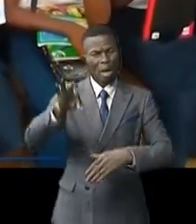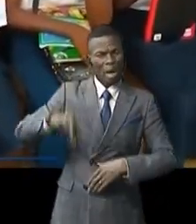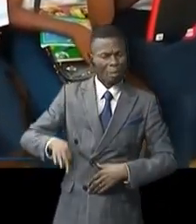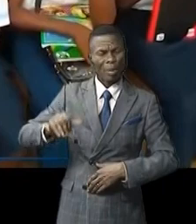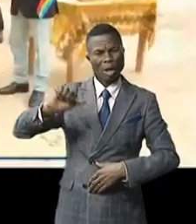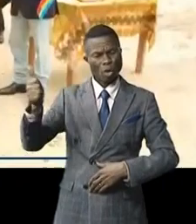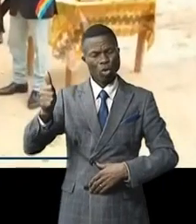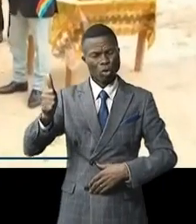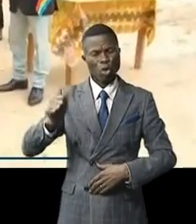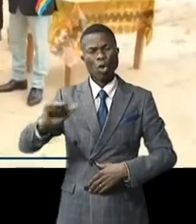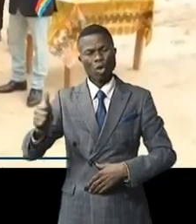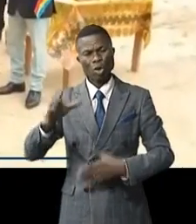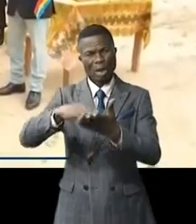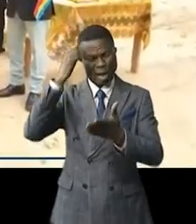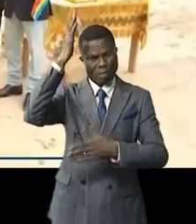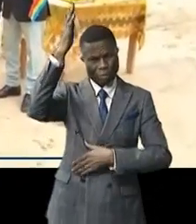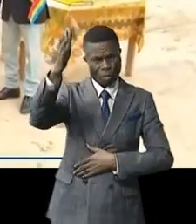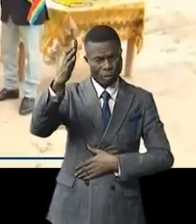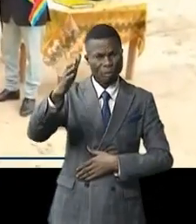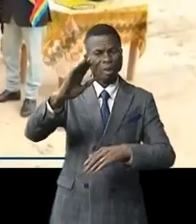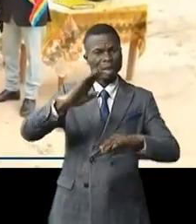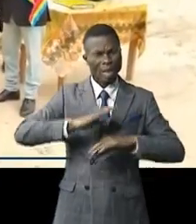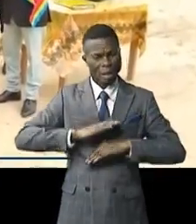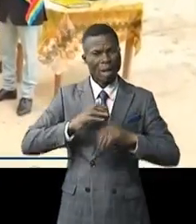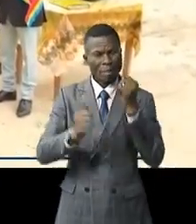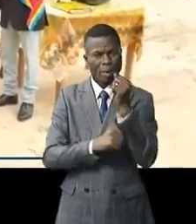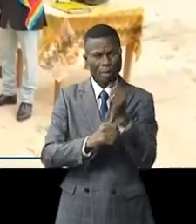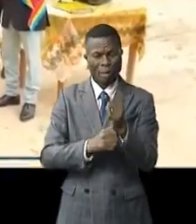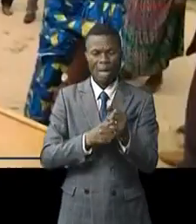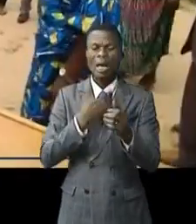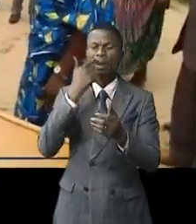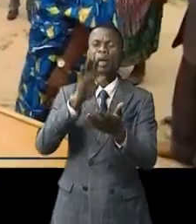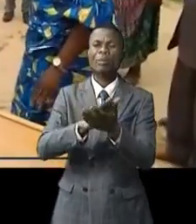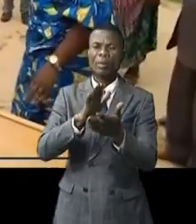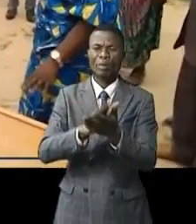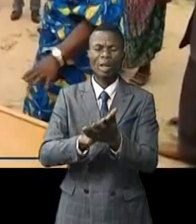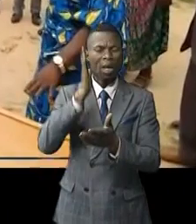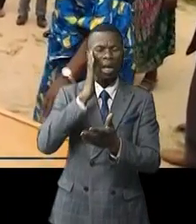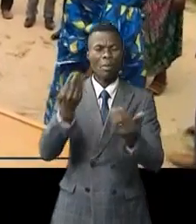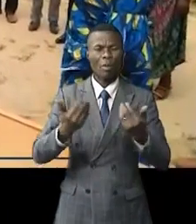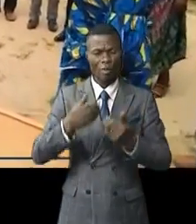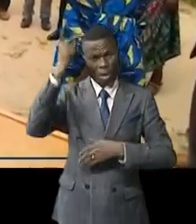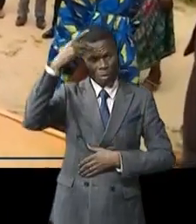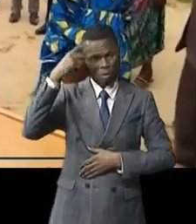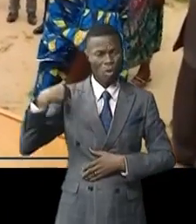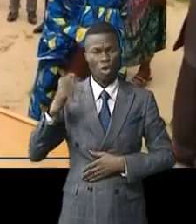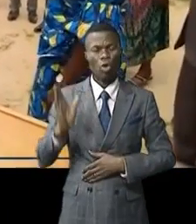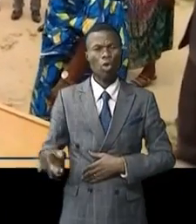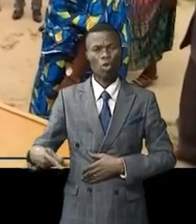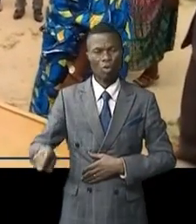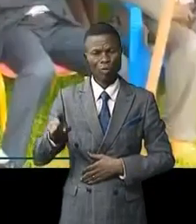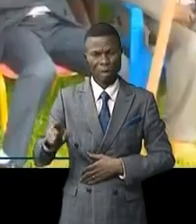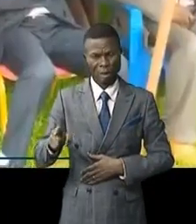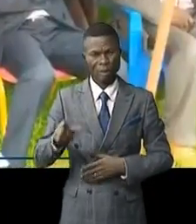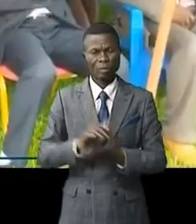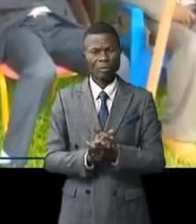générations montantes. Une satisfaction pour les bénéficiaires qui ont eu des mots justes pour saluer cette volonté politique du gouverneur Willy Itundal